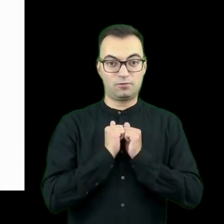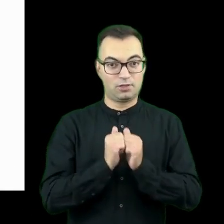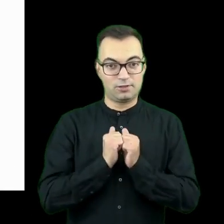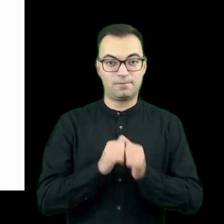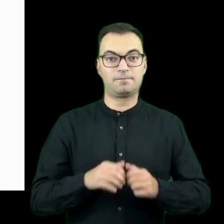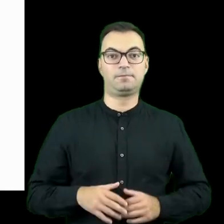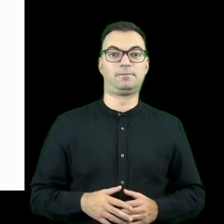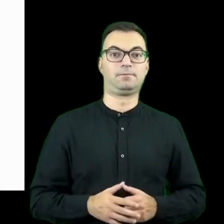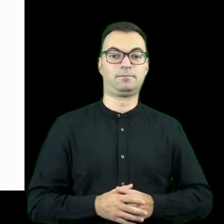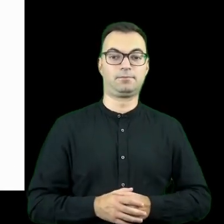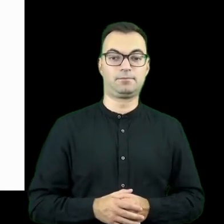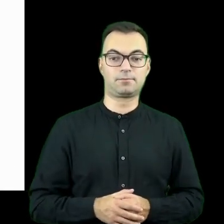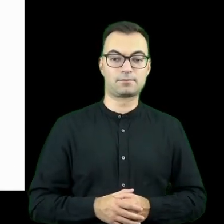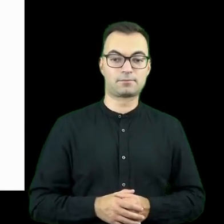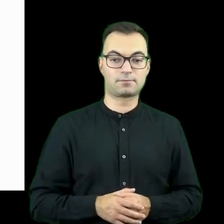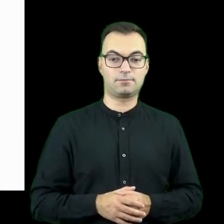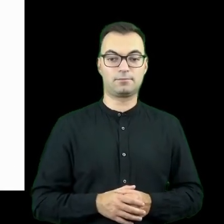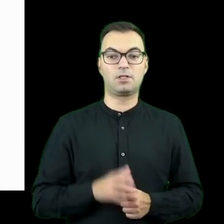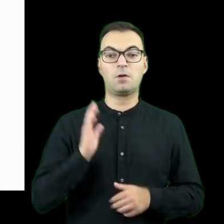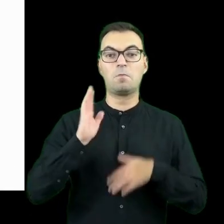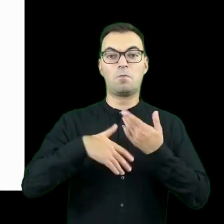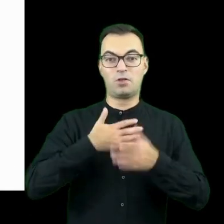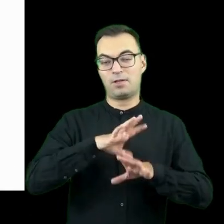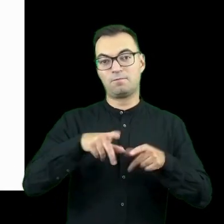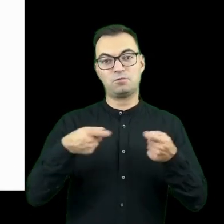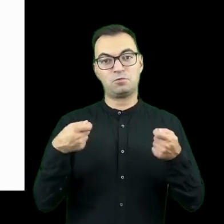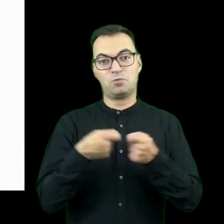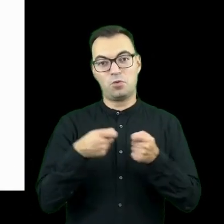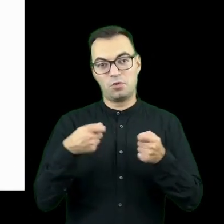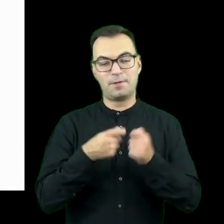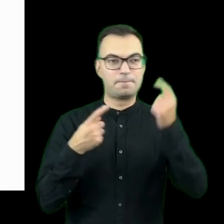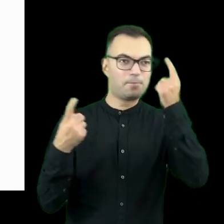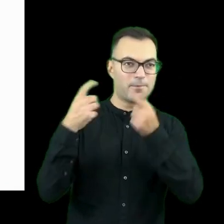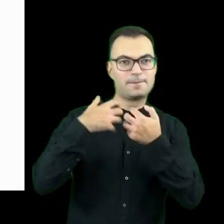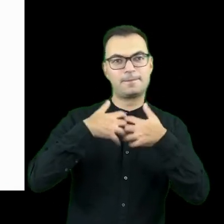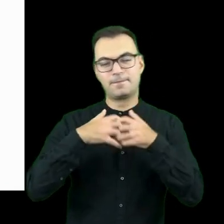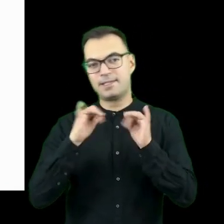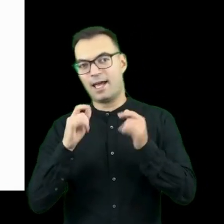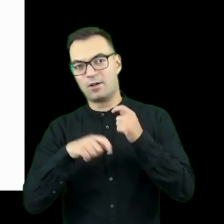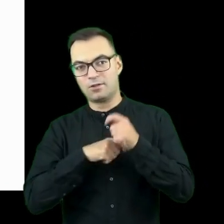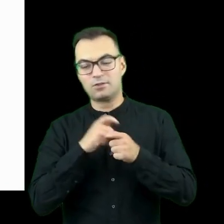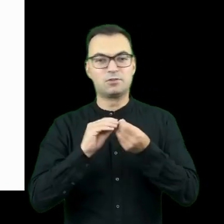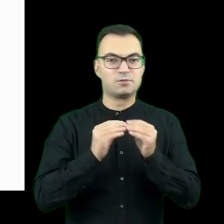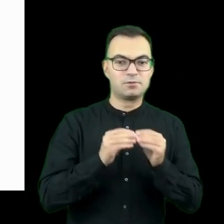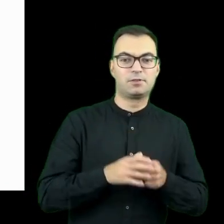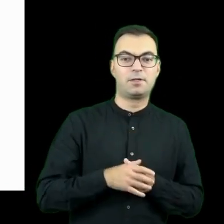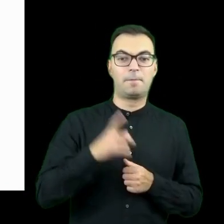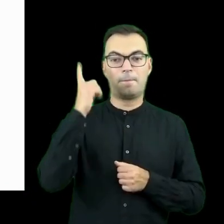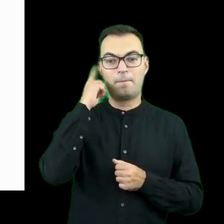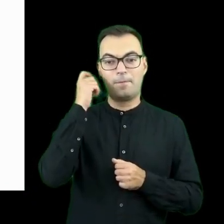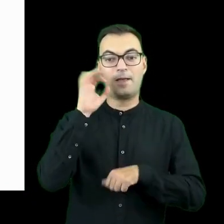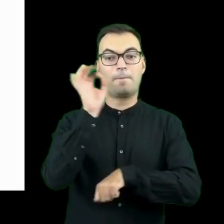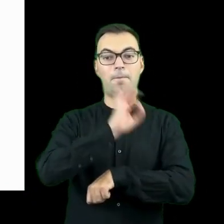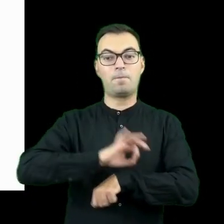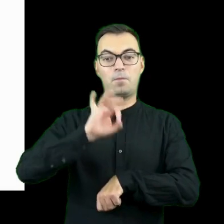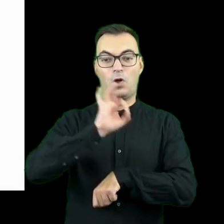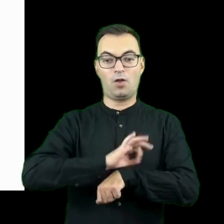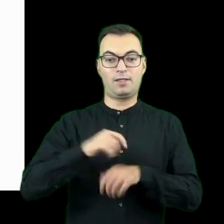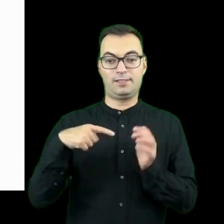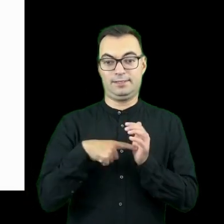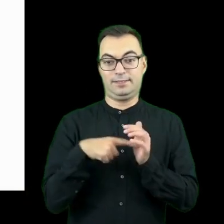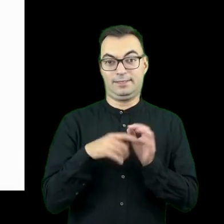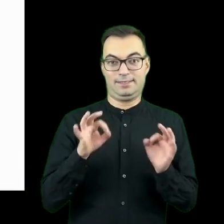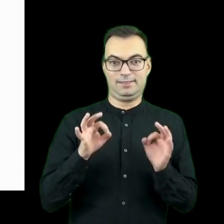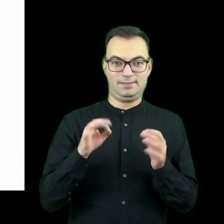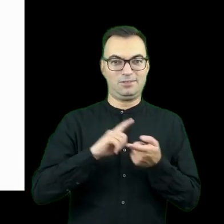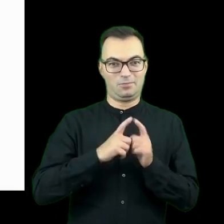Wasze pomysły, nad którymi potem będziemy mogli wspólnie pracować. I jeszcze raz przypominam, że projekt, w ramach którego